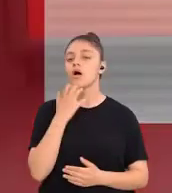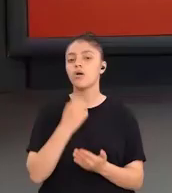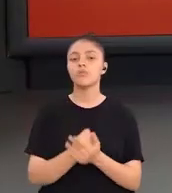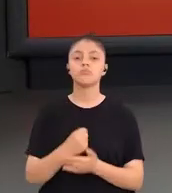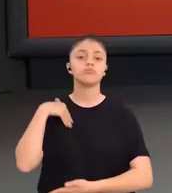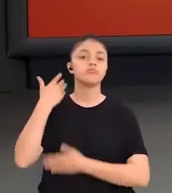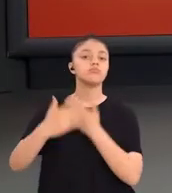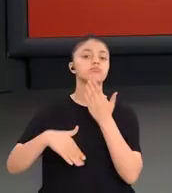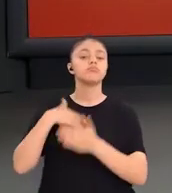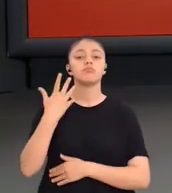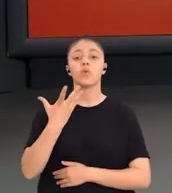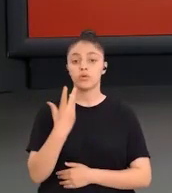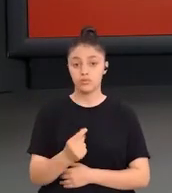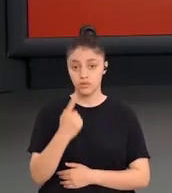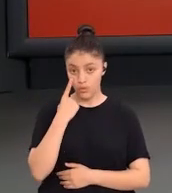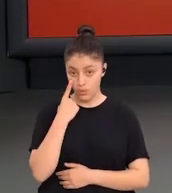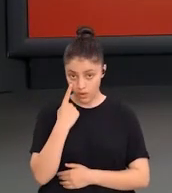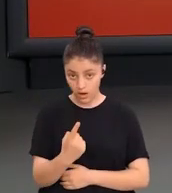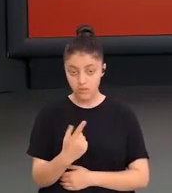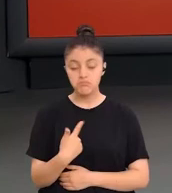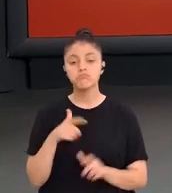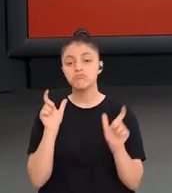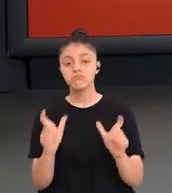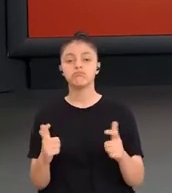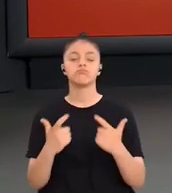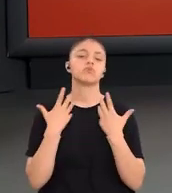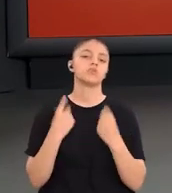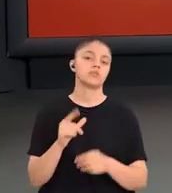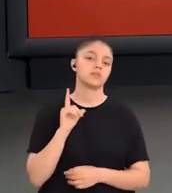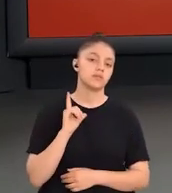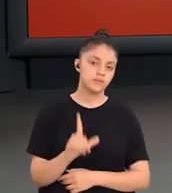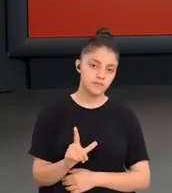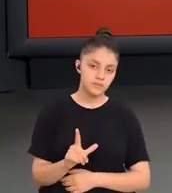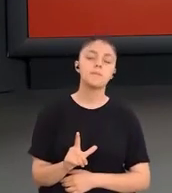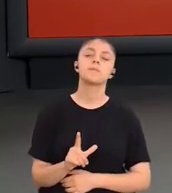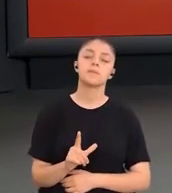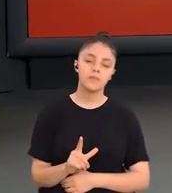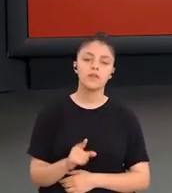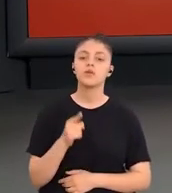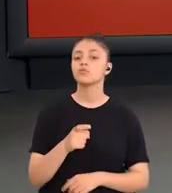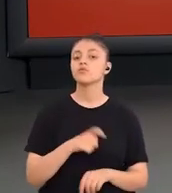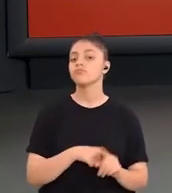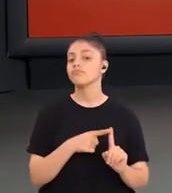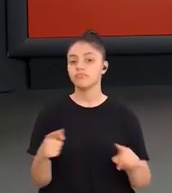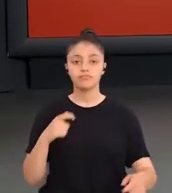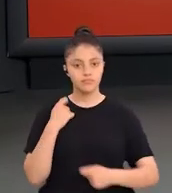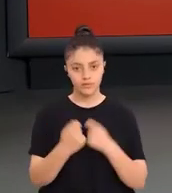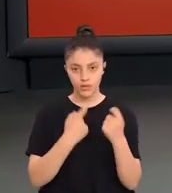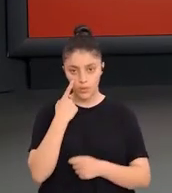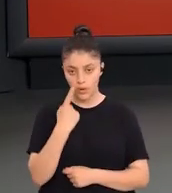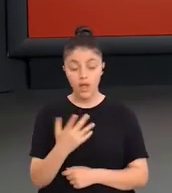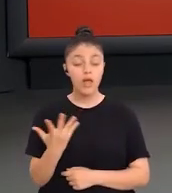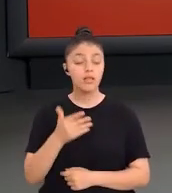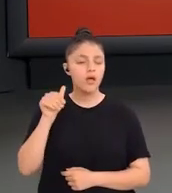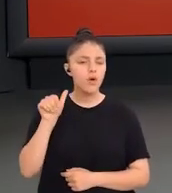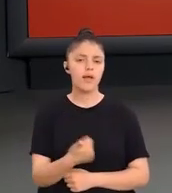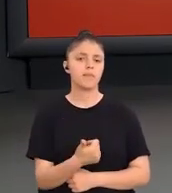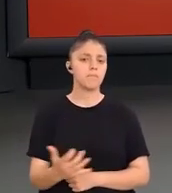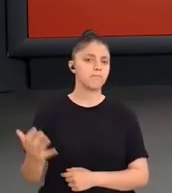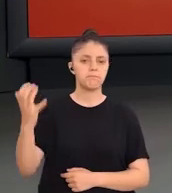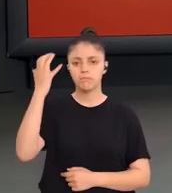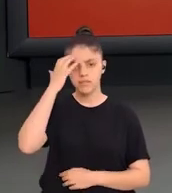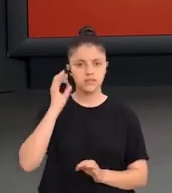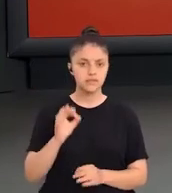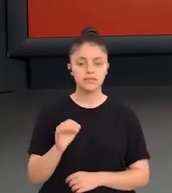burada sürekliliğin sağlanmasına yönelik önlemlerin alınması gerekiyor. Ve tabii bu sürecin de özellikle en